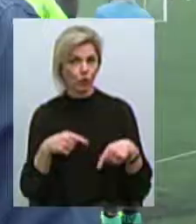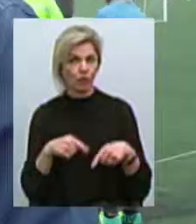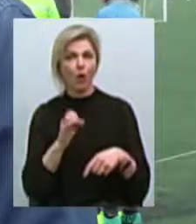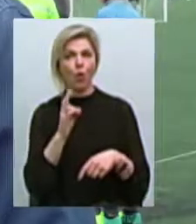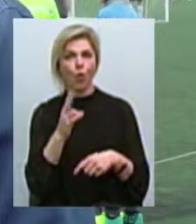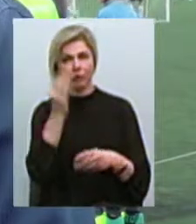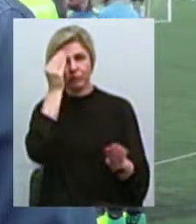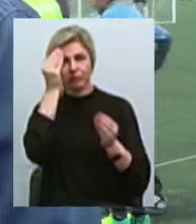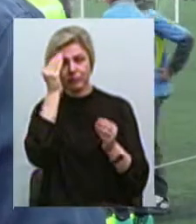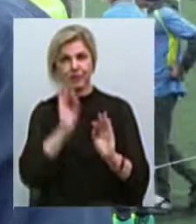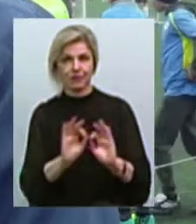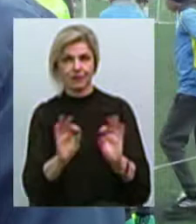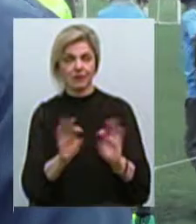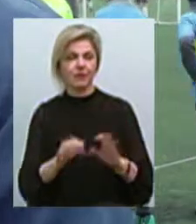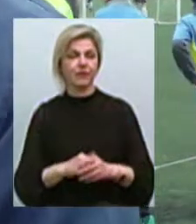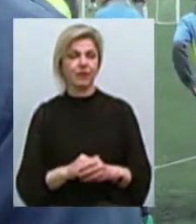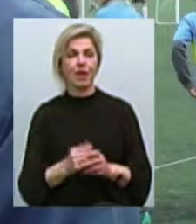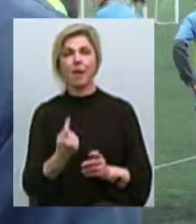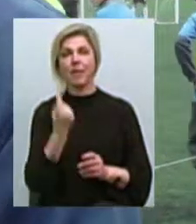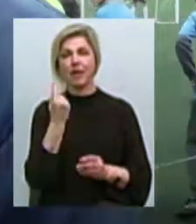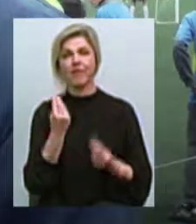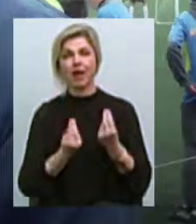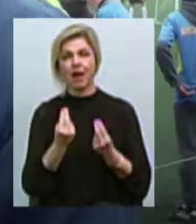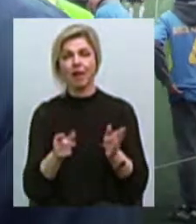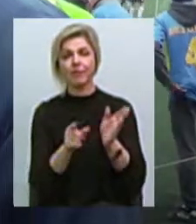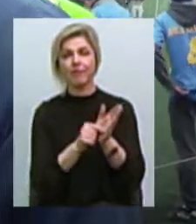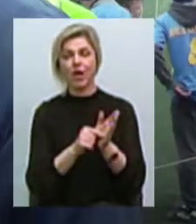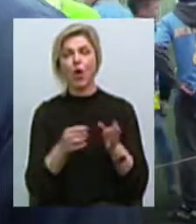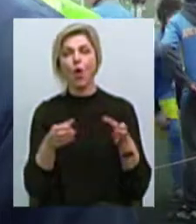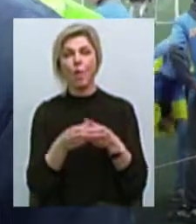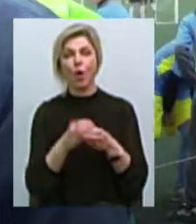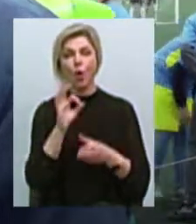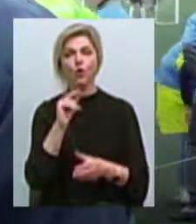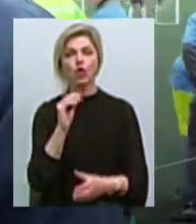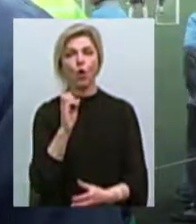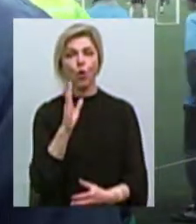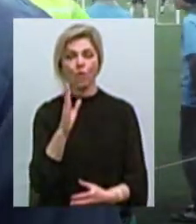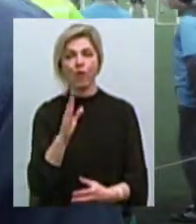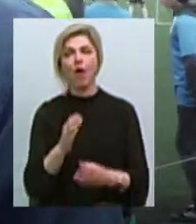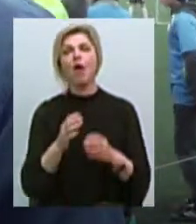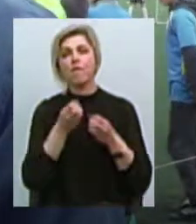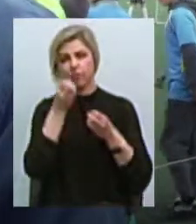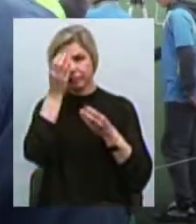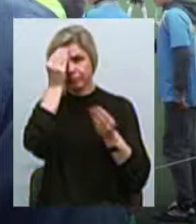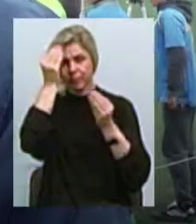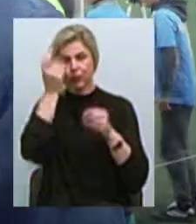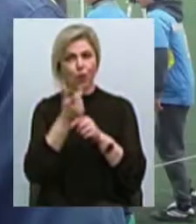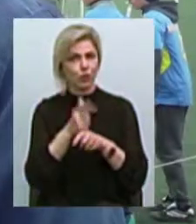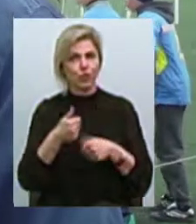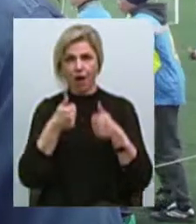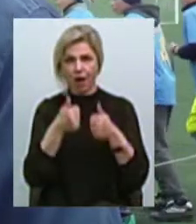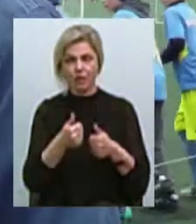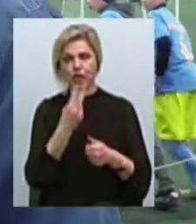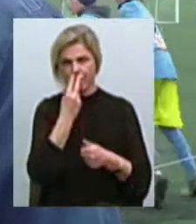враженнями від турніру. Перша гра у відбулася з командою Чакова. Враження дуже гарні. Хлопці старалися. Видно, що з